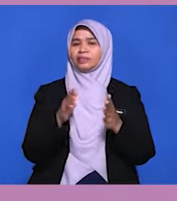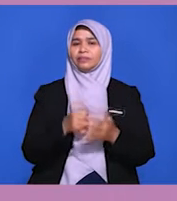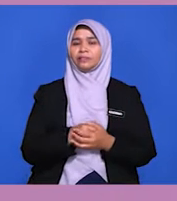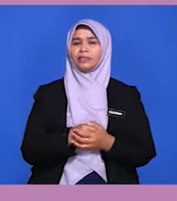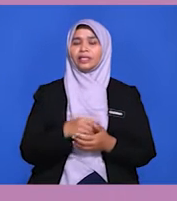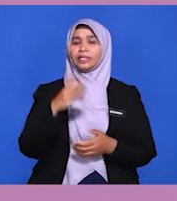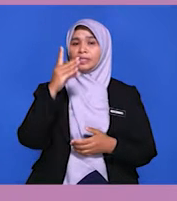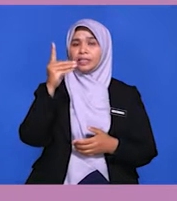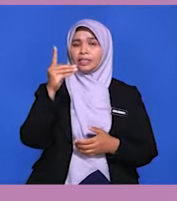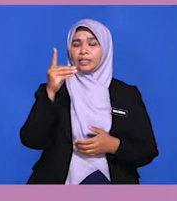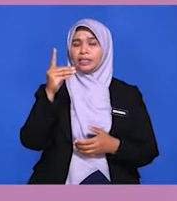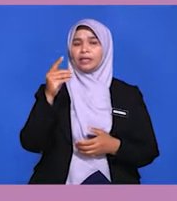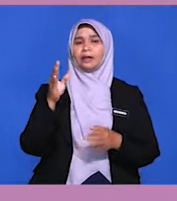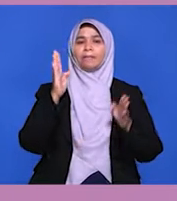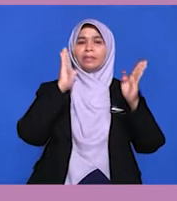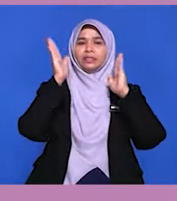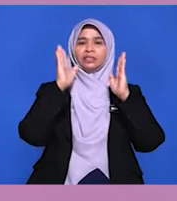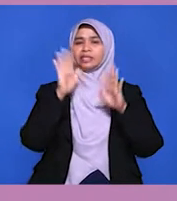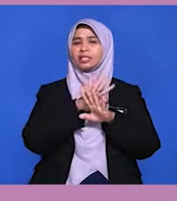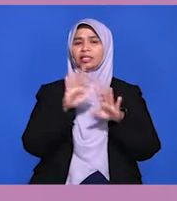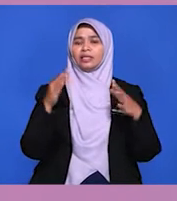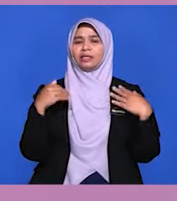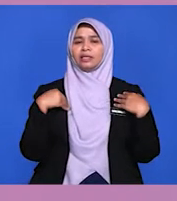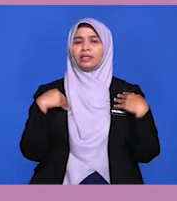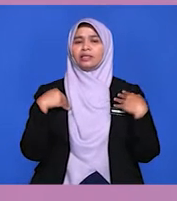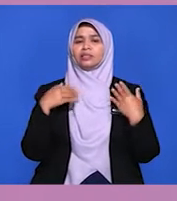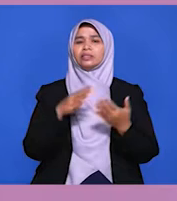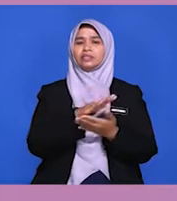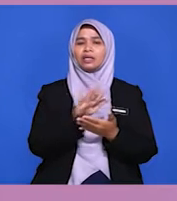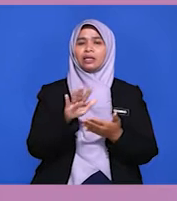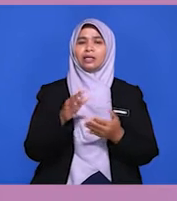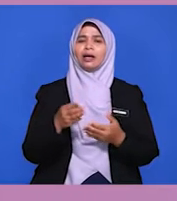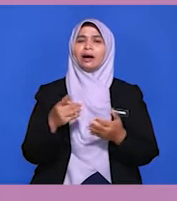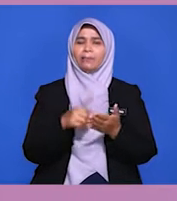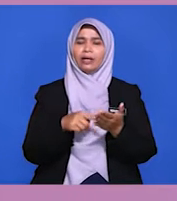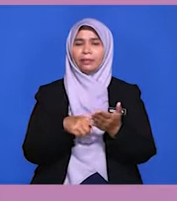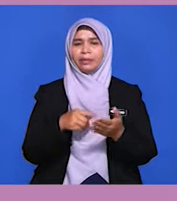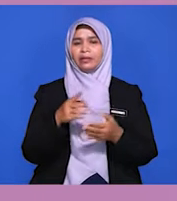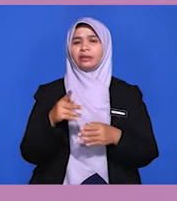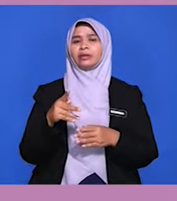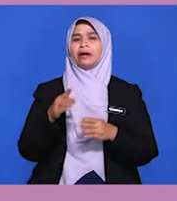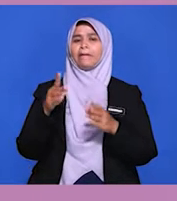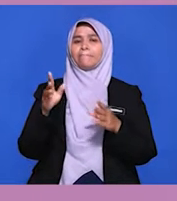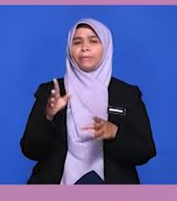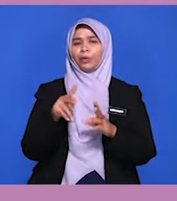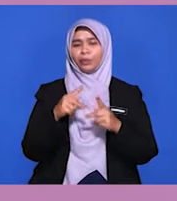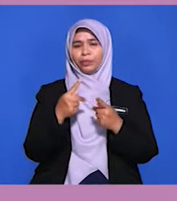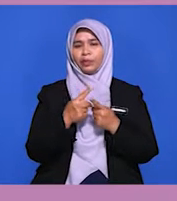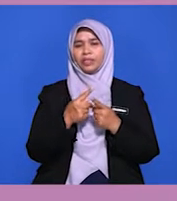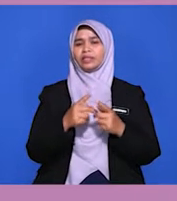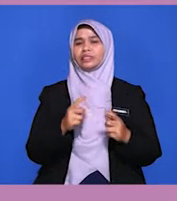Jawapan yang betul ialah D. Kerana Malaysia tidak pernah mengadakan sebarang bentuk kesepakatan